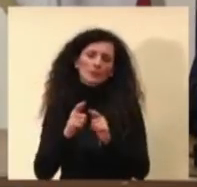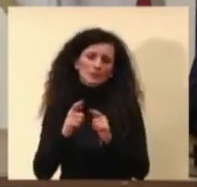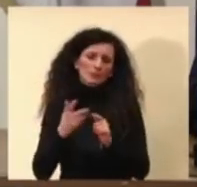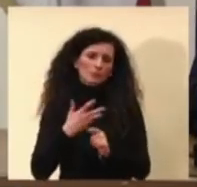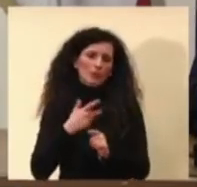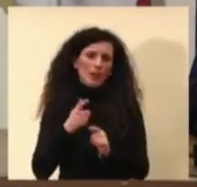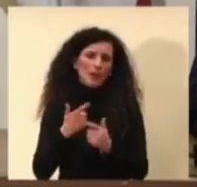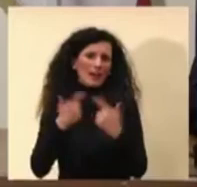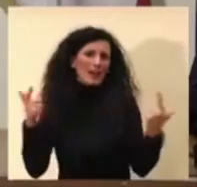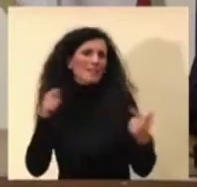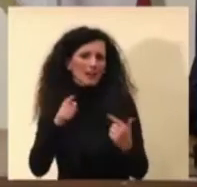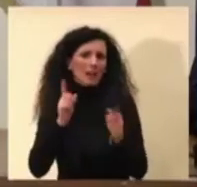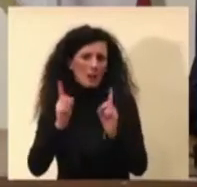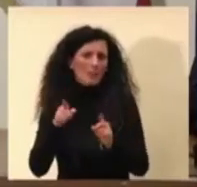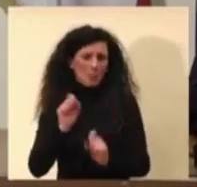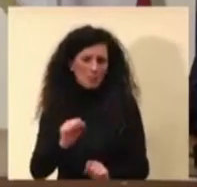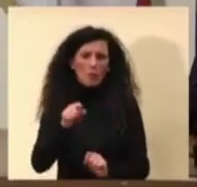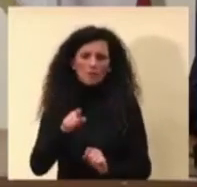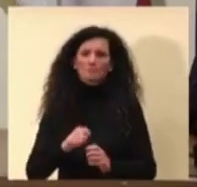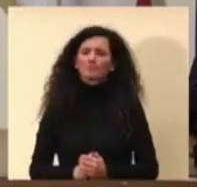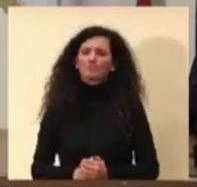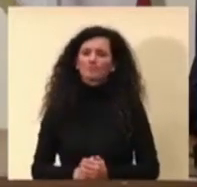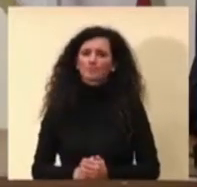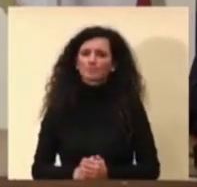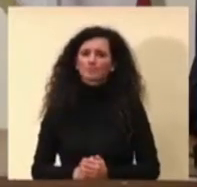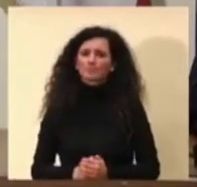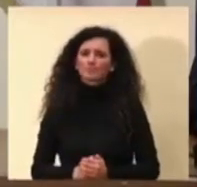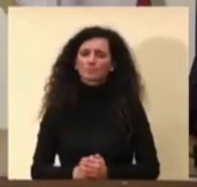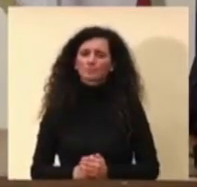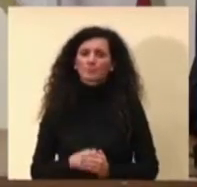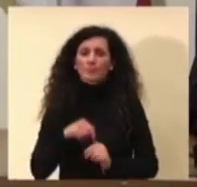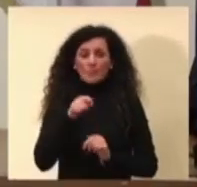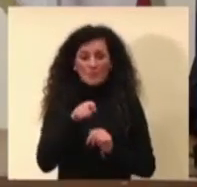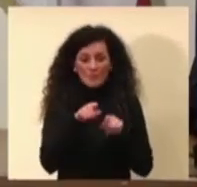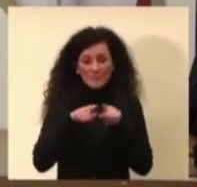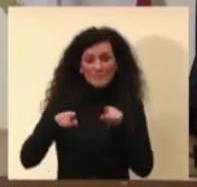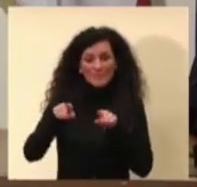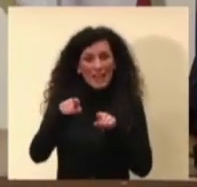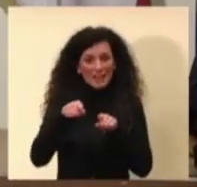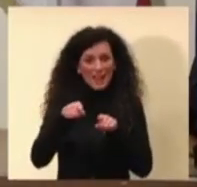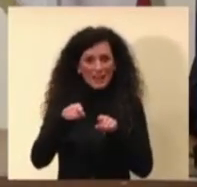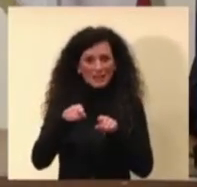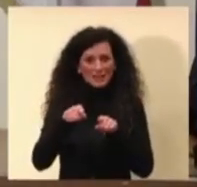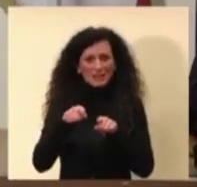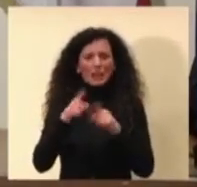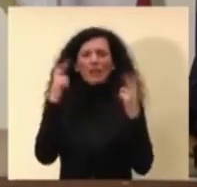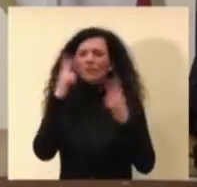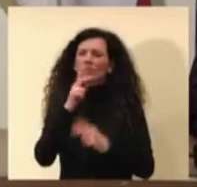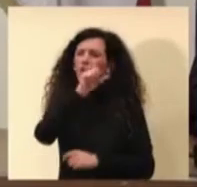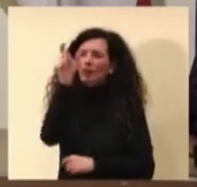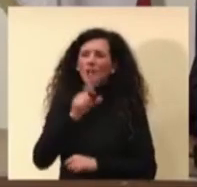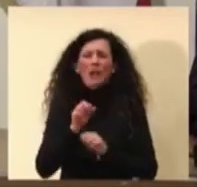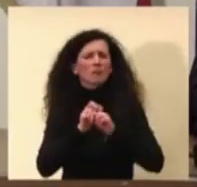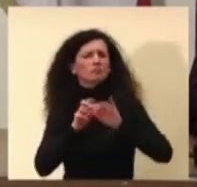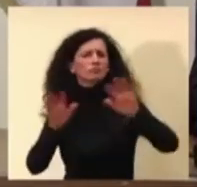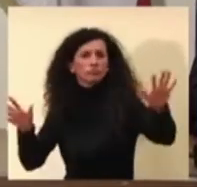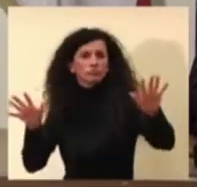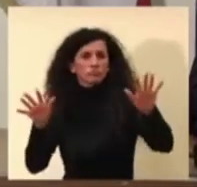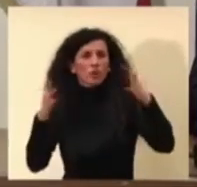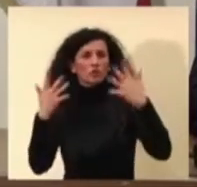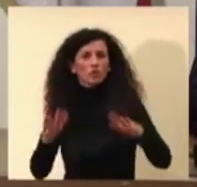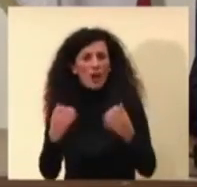nei confronti di queste varianti, che non sono ancora molto diffuse sul territorio nazionale, dobbiamo agire molto